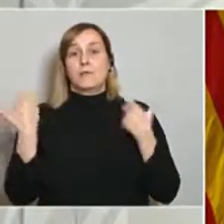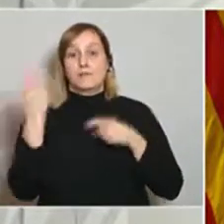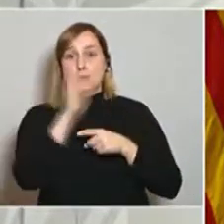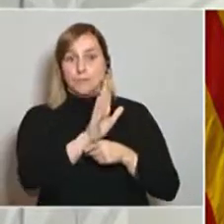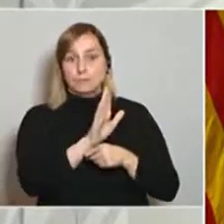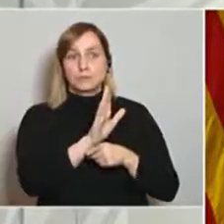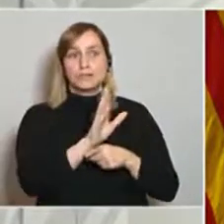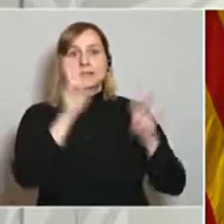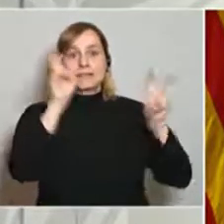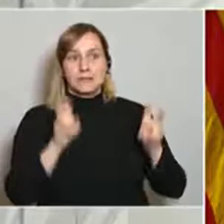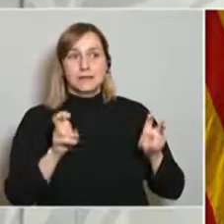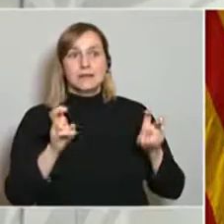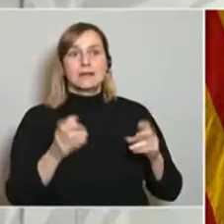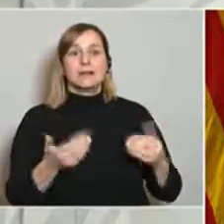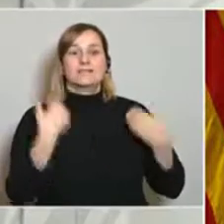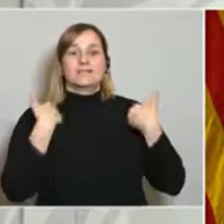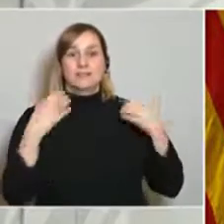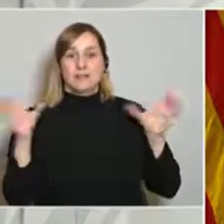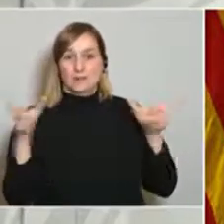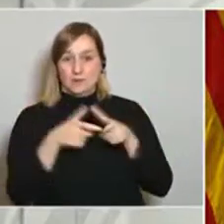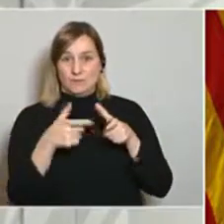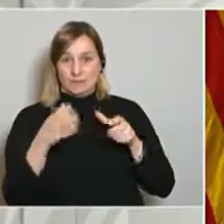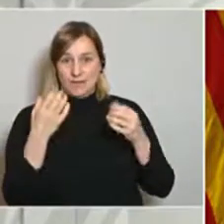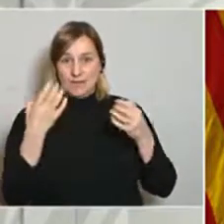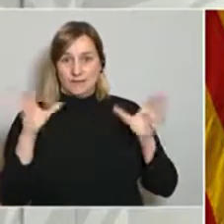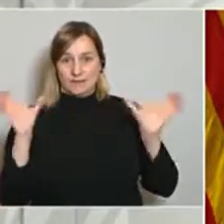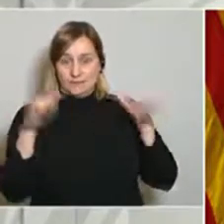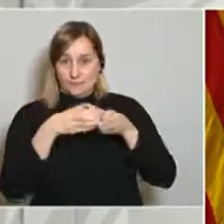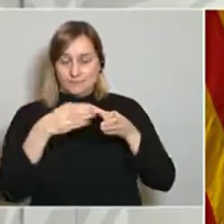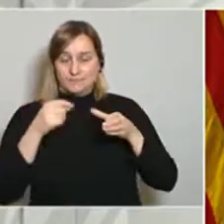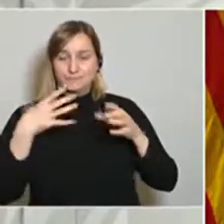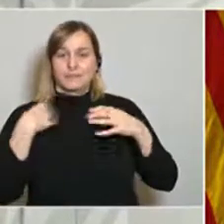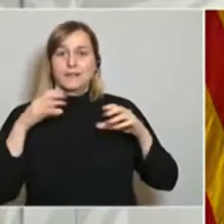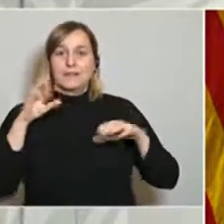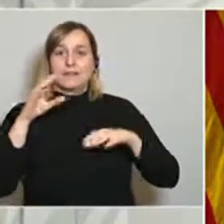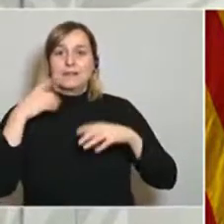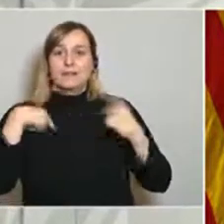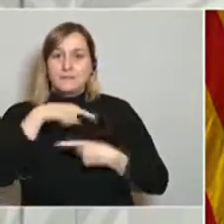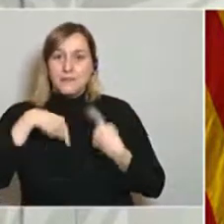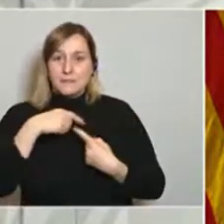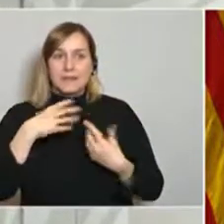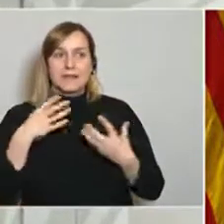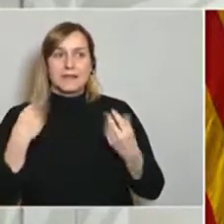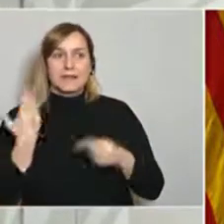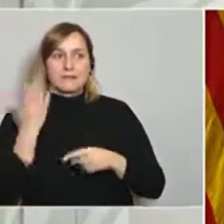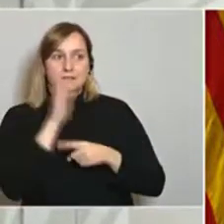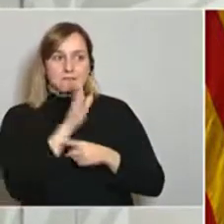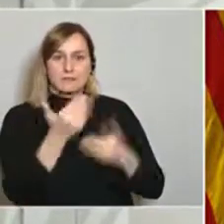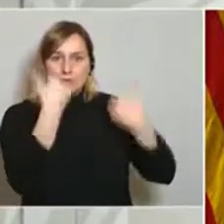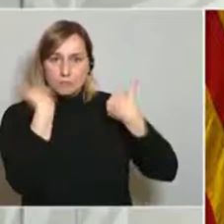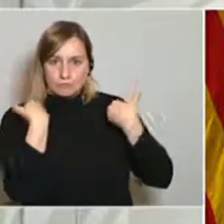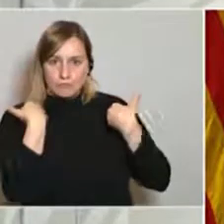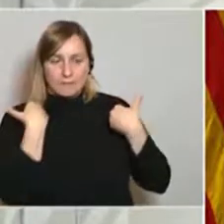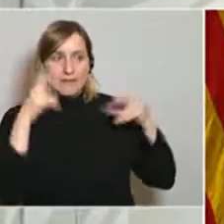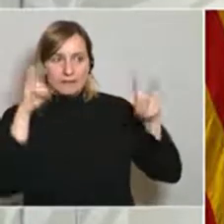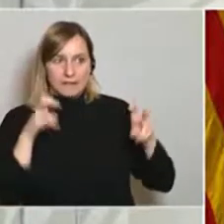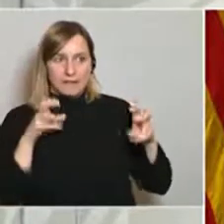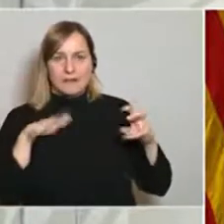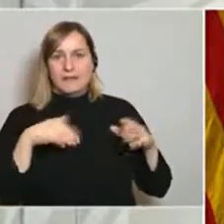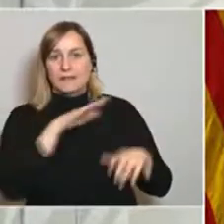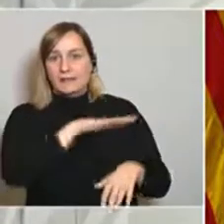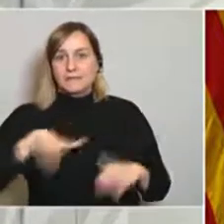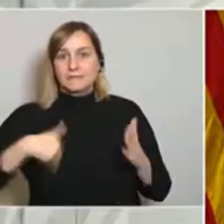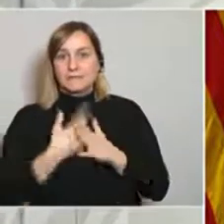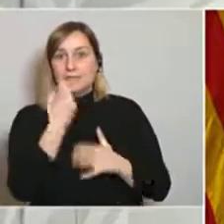responsable de la protecció de menors i que això inclou les persones fins a 18 anys i que, per tant, nosaltres havíem